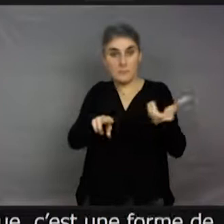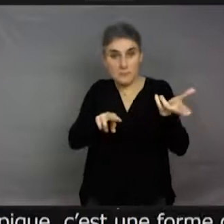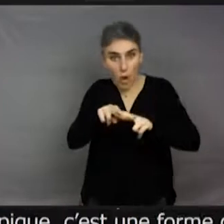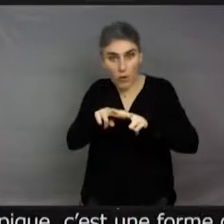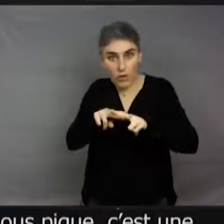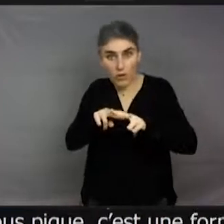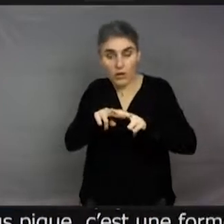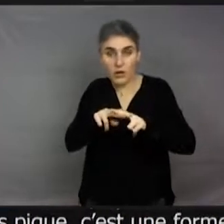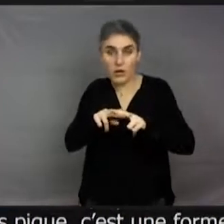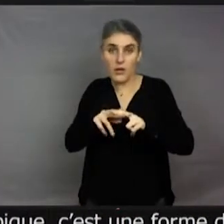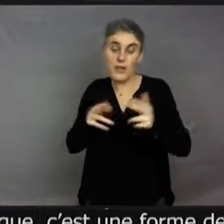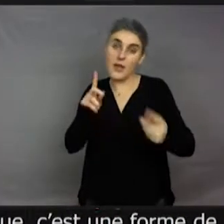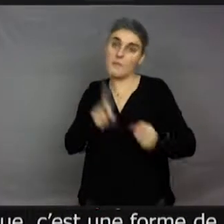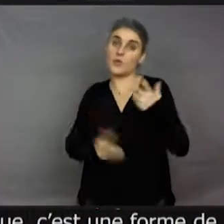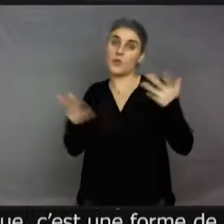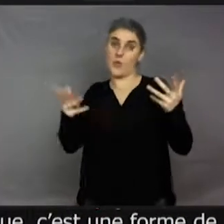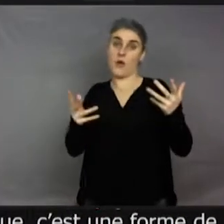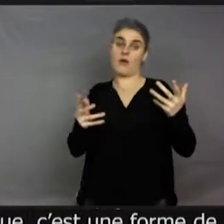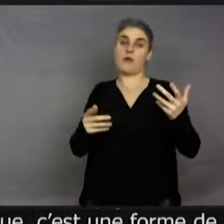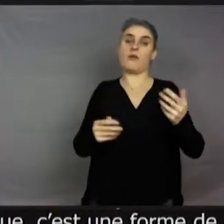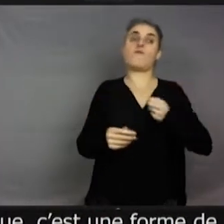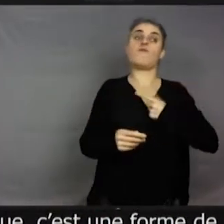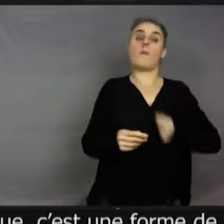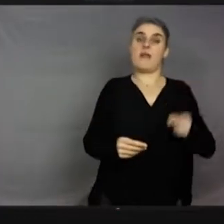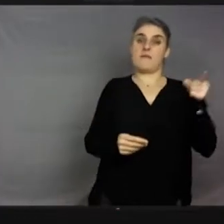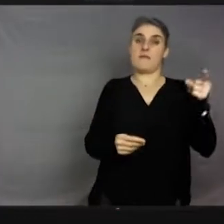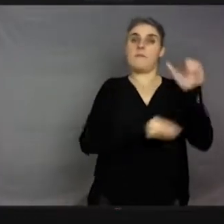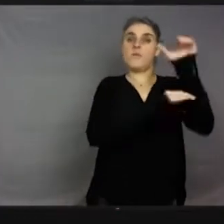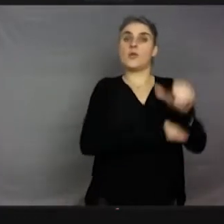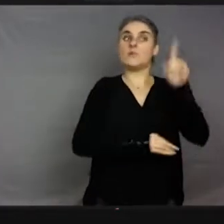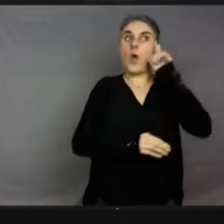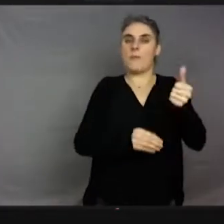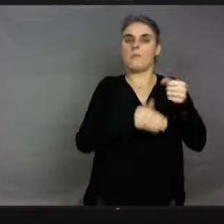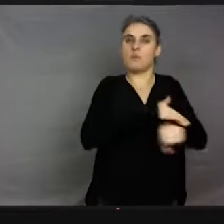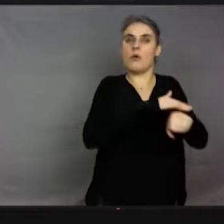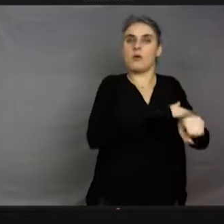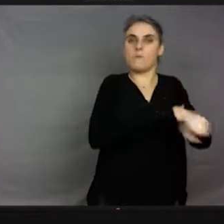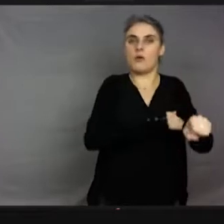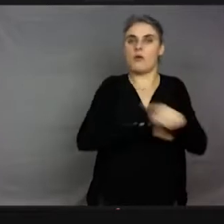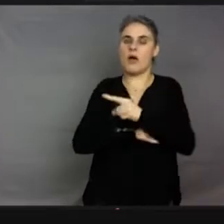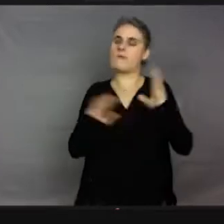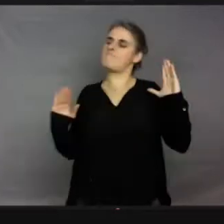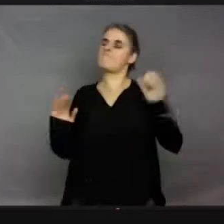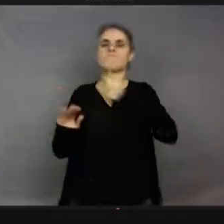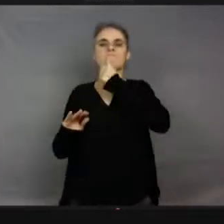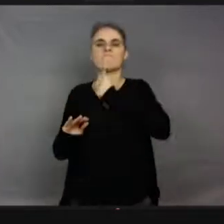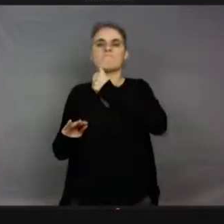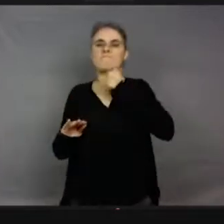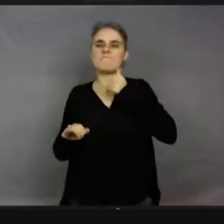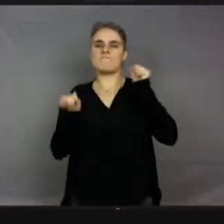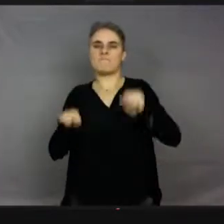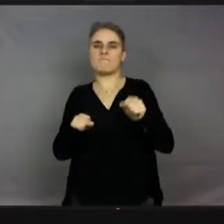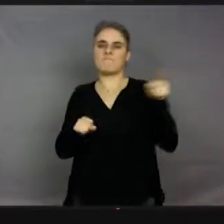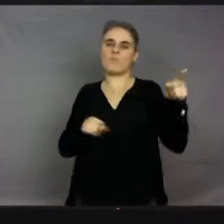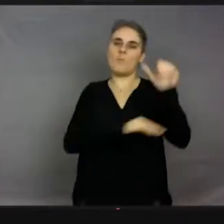protéger la femelle qui pond au nid puisque ce n pas cet individu-là qui pond. En revanche, donc ça, ça peut arriver chez les insectes sociaux, en fait, ces